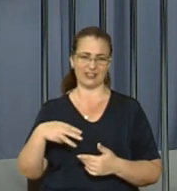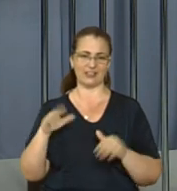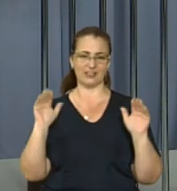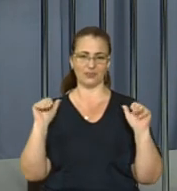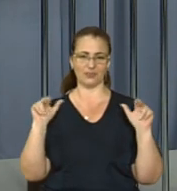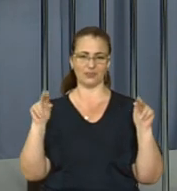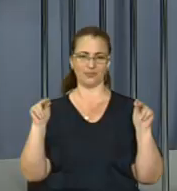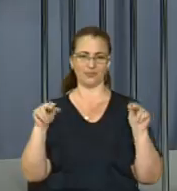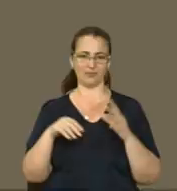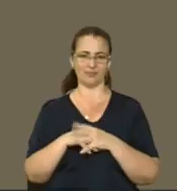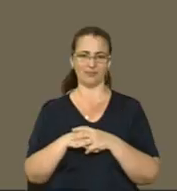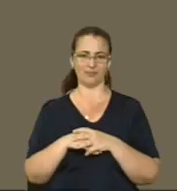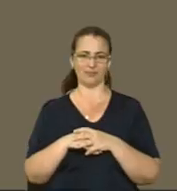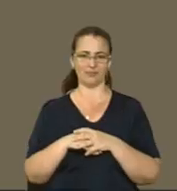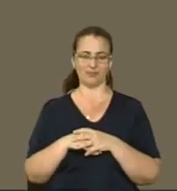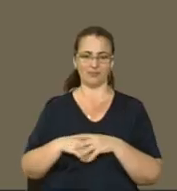Дочекайтесь.